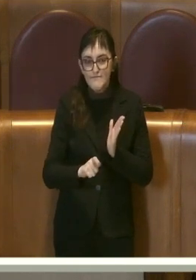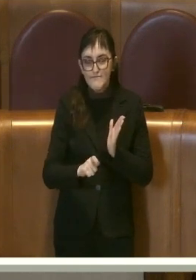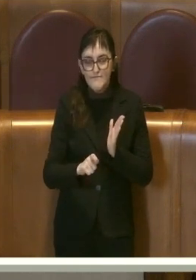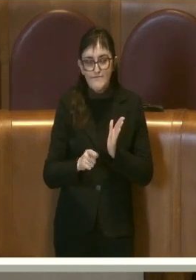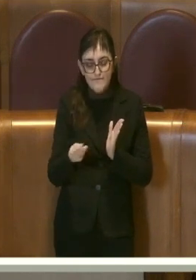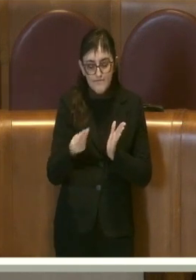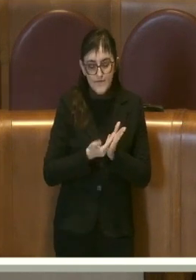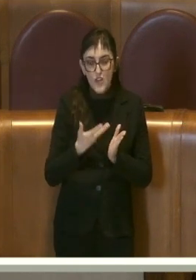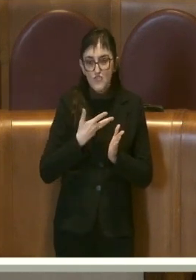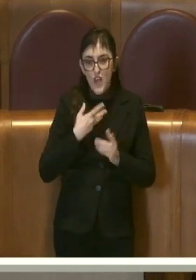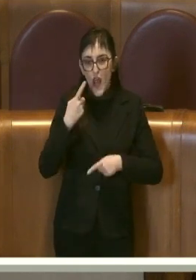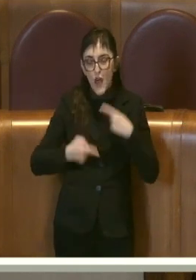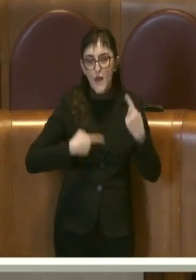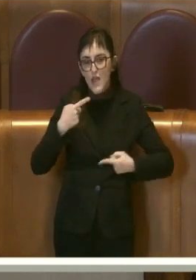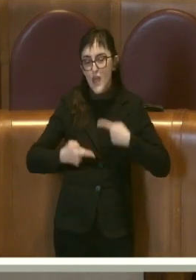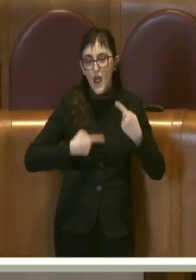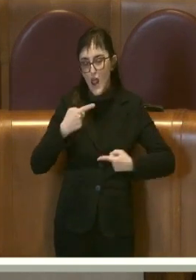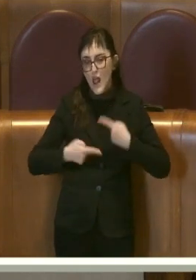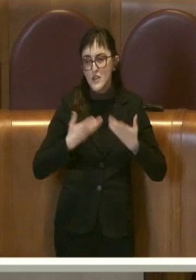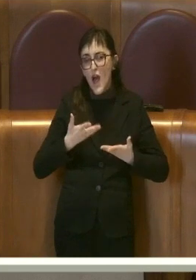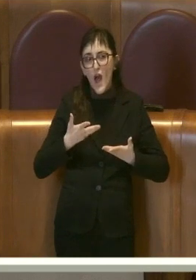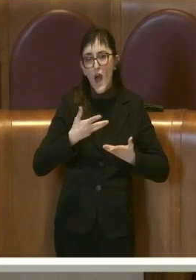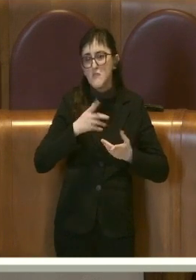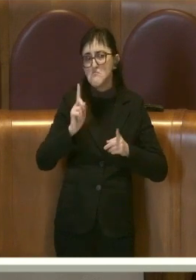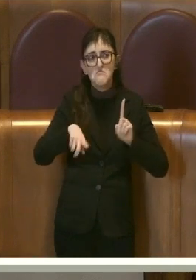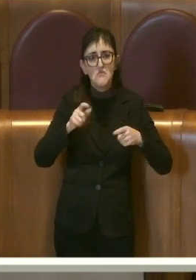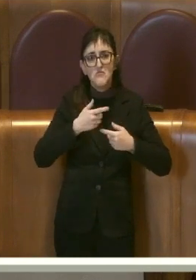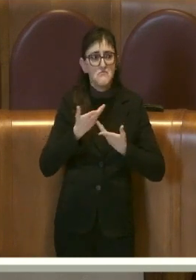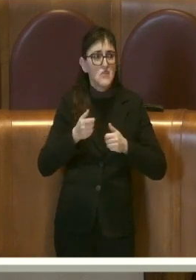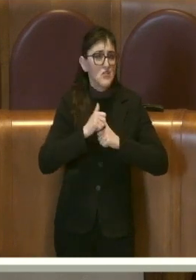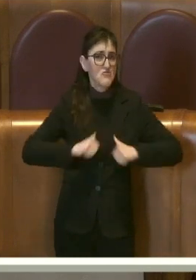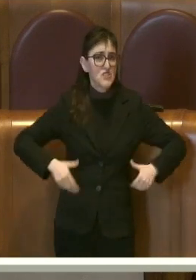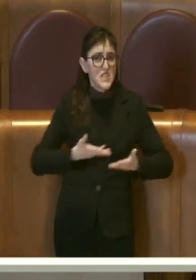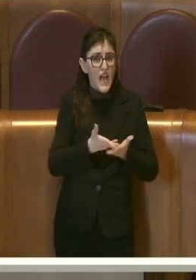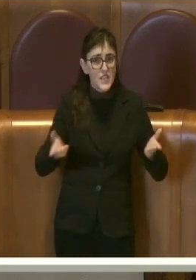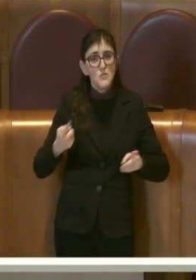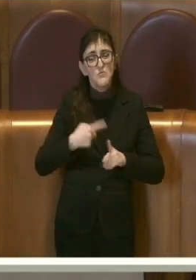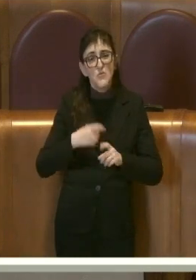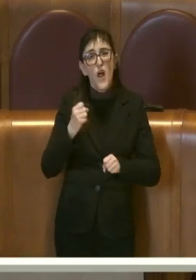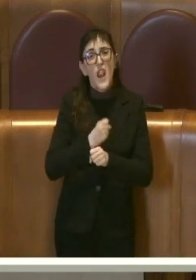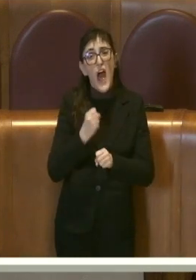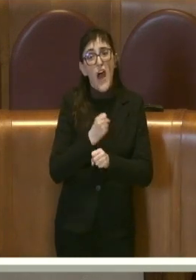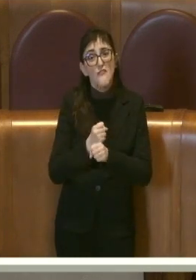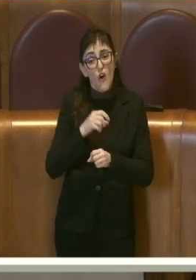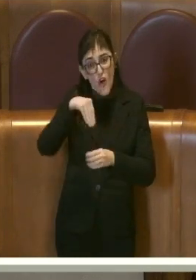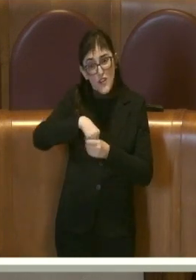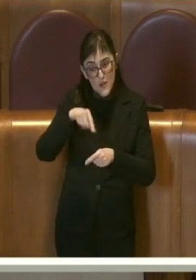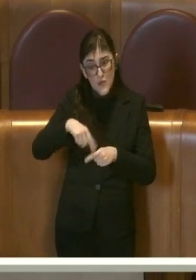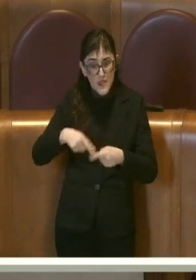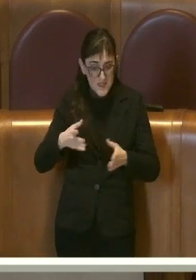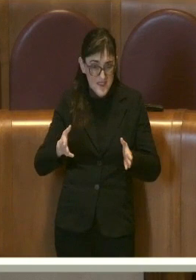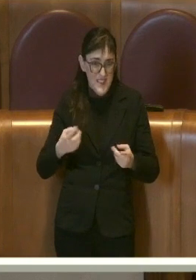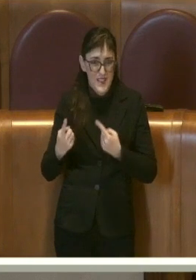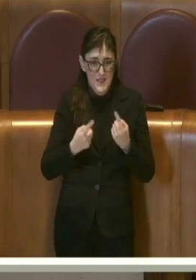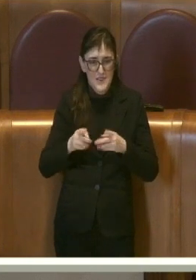arrivate dai cittadini ma arrivate anche spesso dai lavoratori di questi luoghi che si trovano a